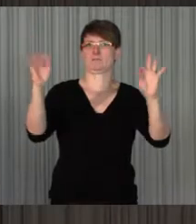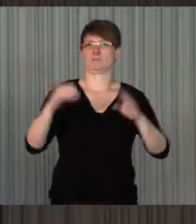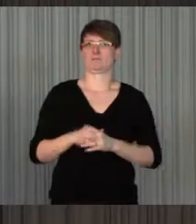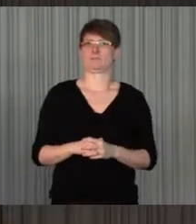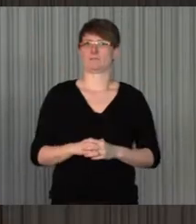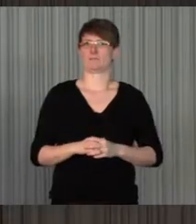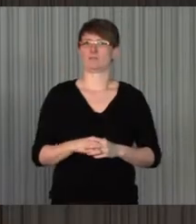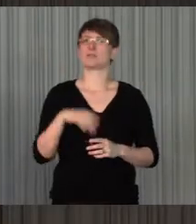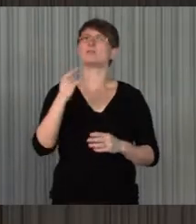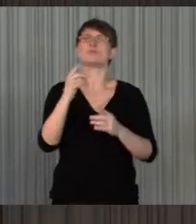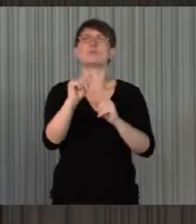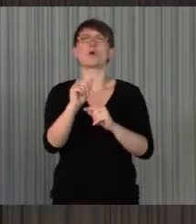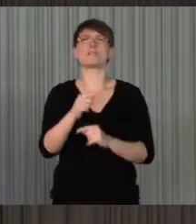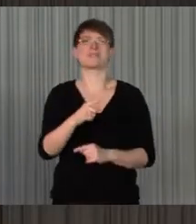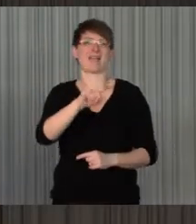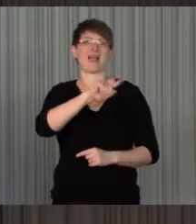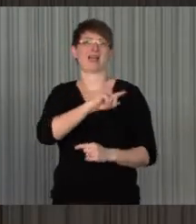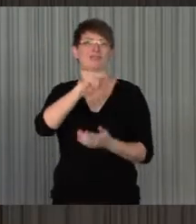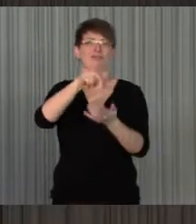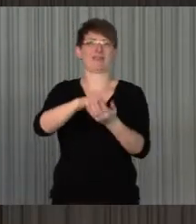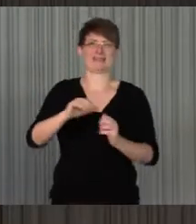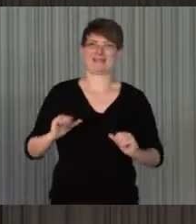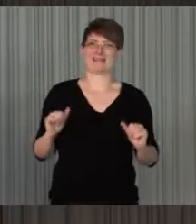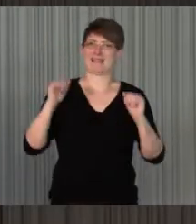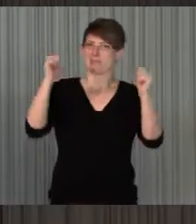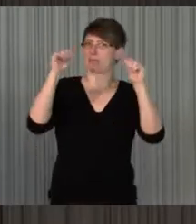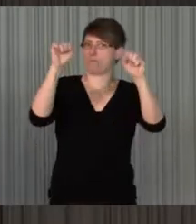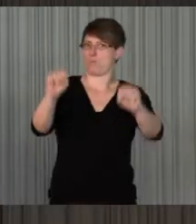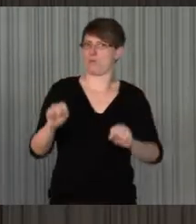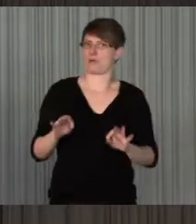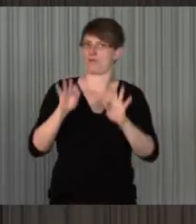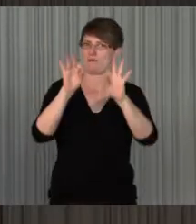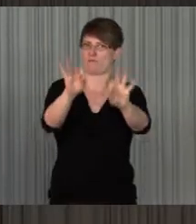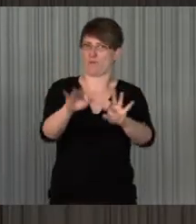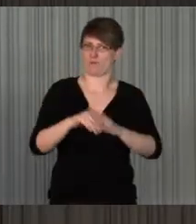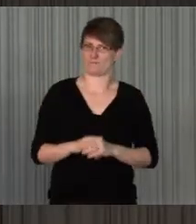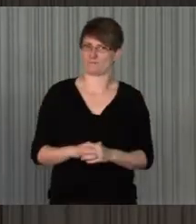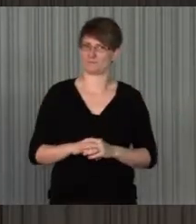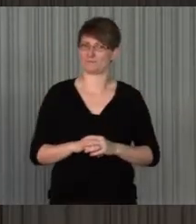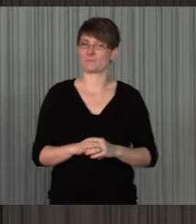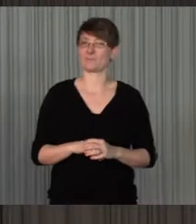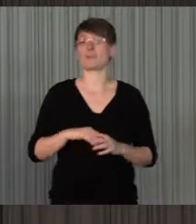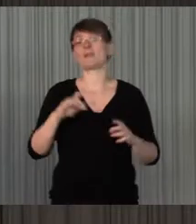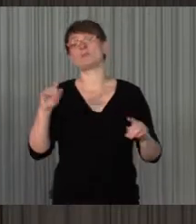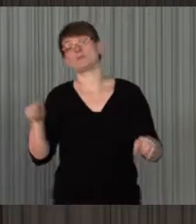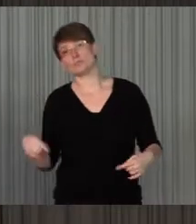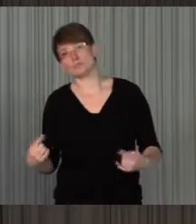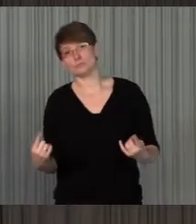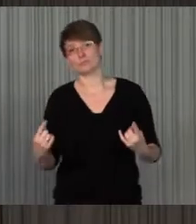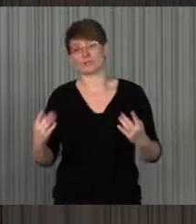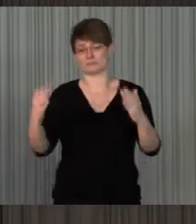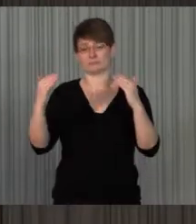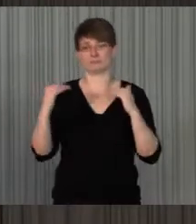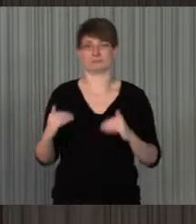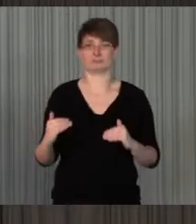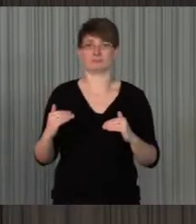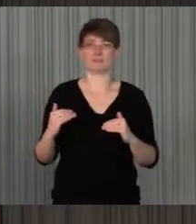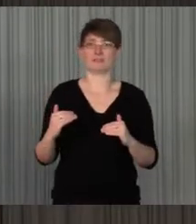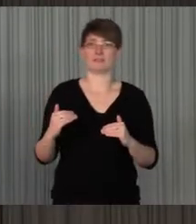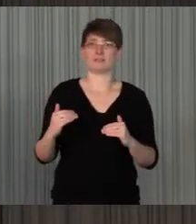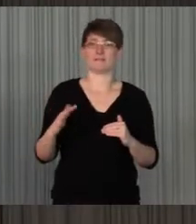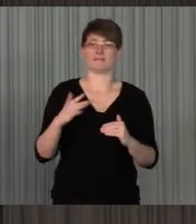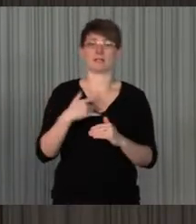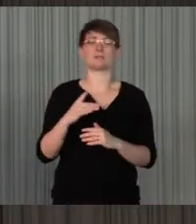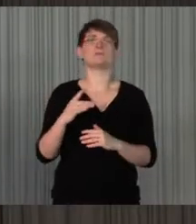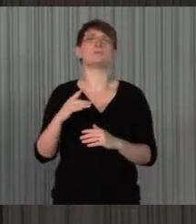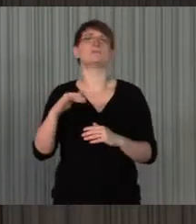seinem eigenständigen Leben können, weil sie sehr gut durch Technologien unterstützt werden. Und das läuft, da geht es sich ja nicht um die Chancen mit der